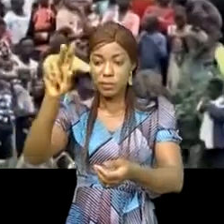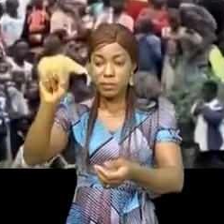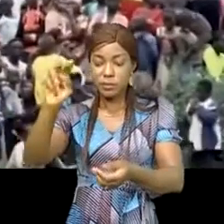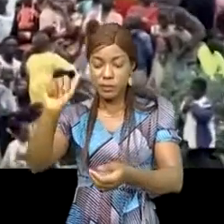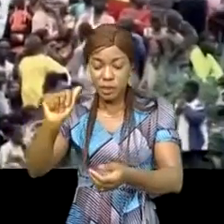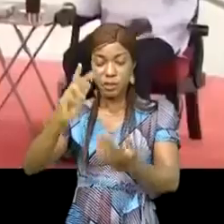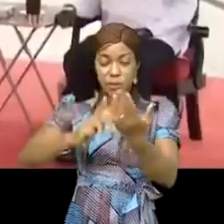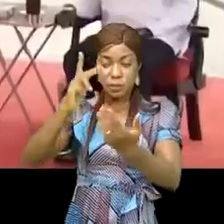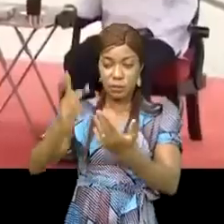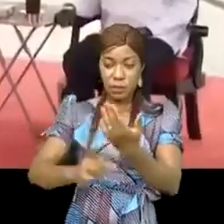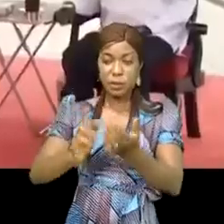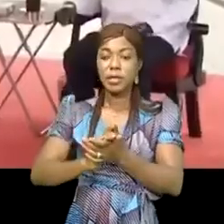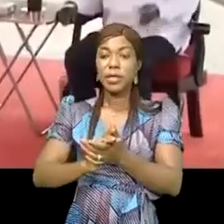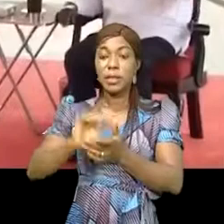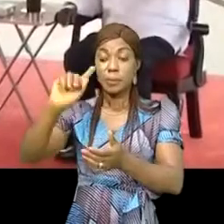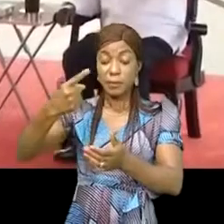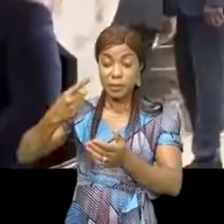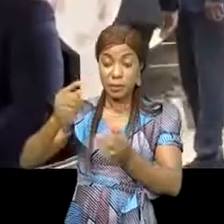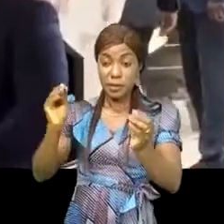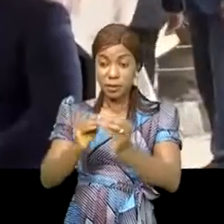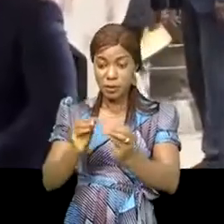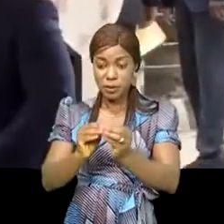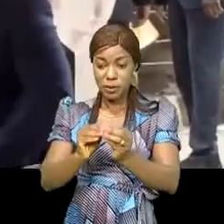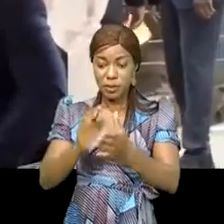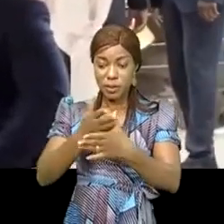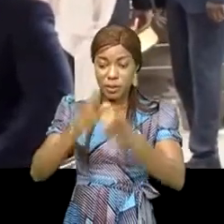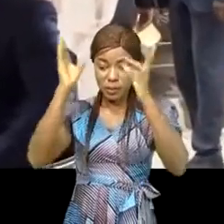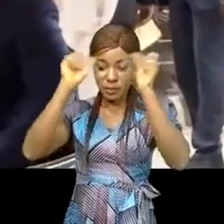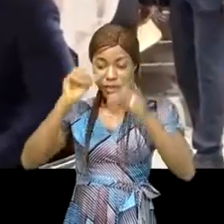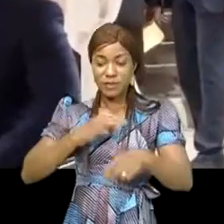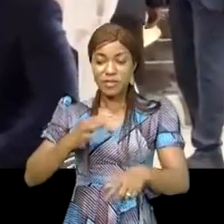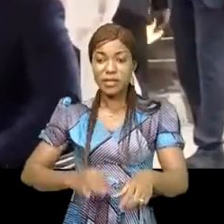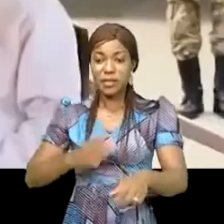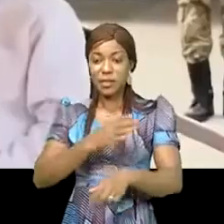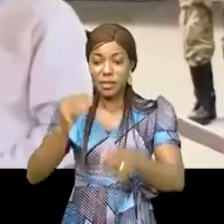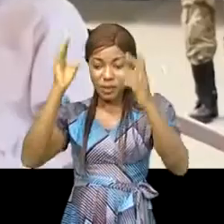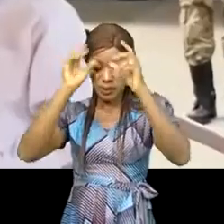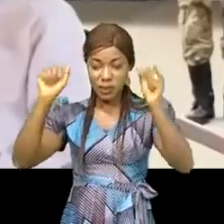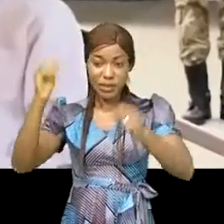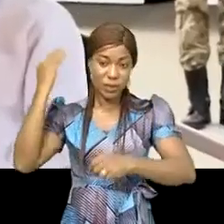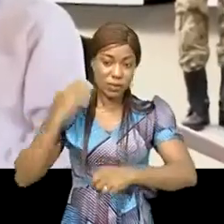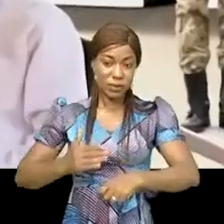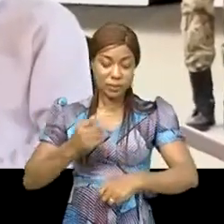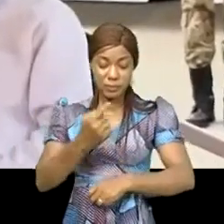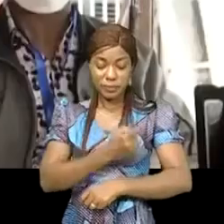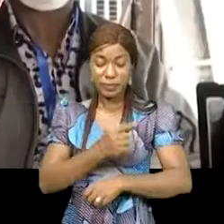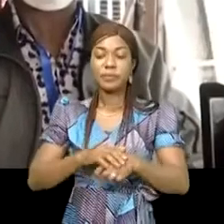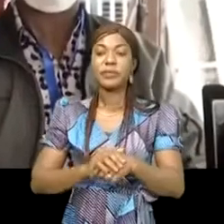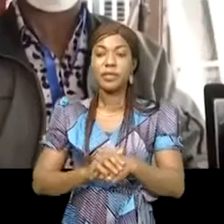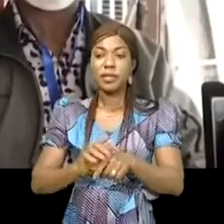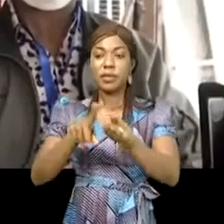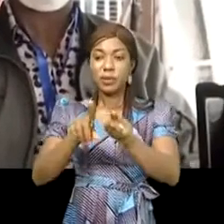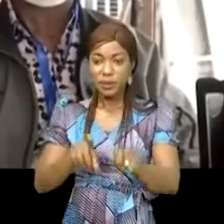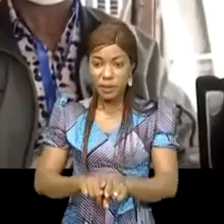d'un projet né de la toute première rencontre entre le président Félix-Antoine Tchiske-Chilombo et Youwere Kagouta Mousseveni à